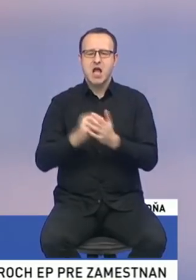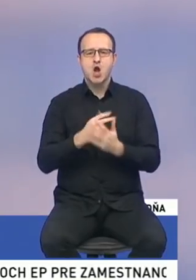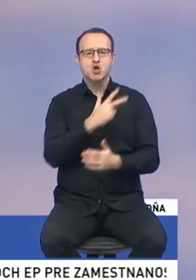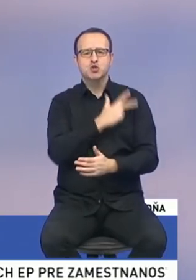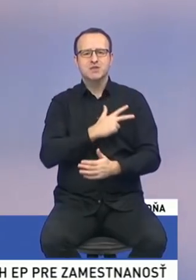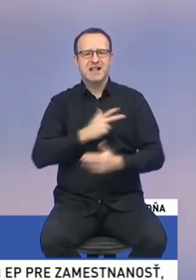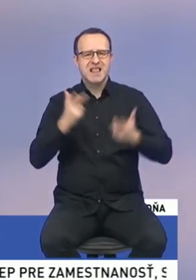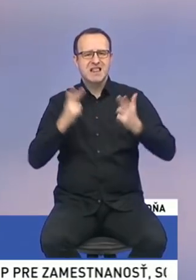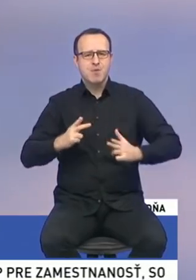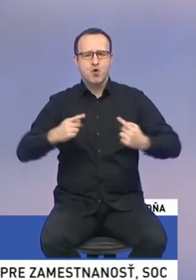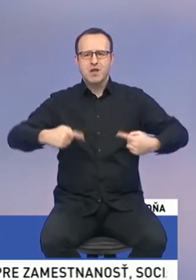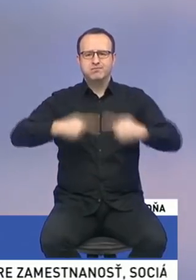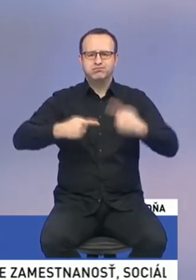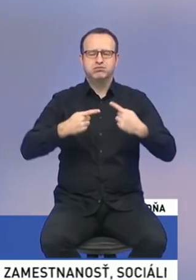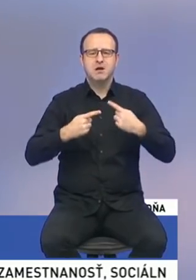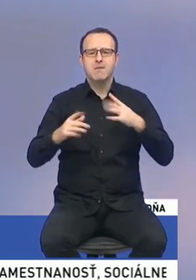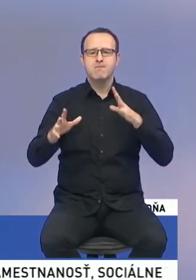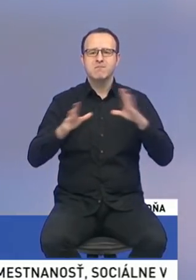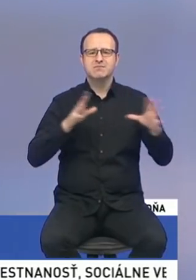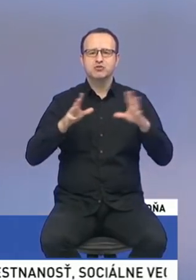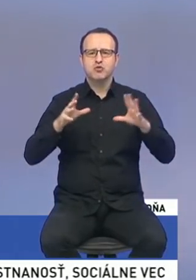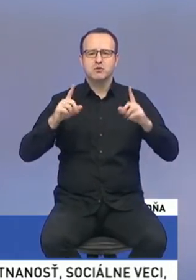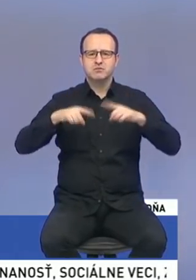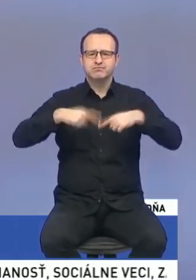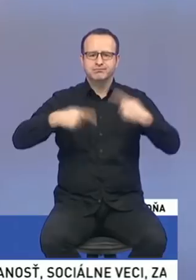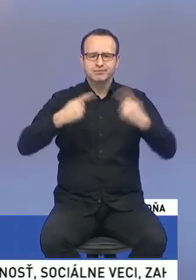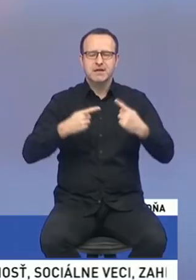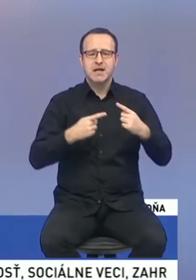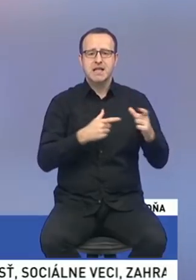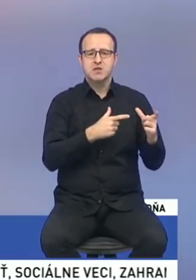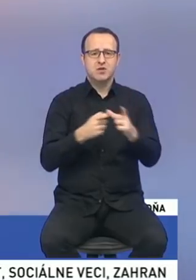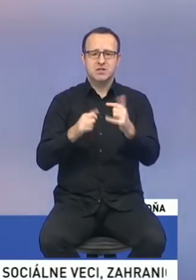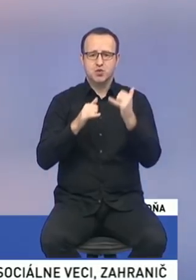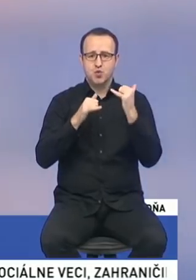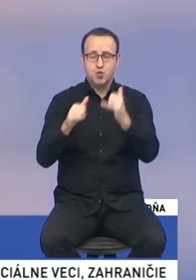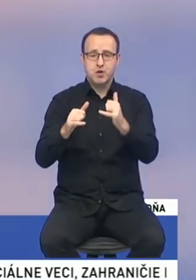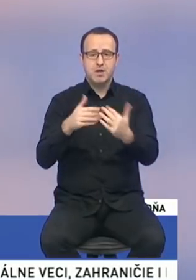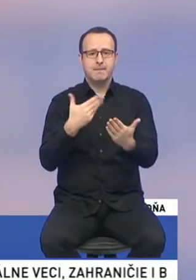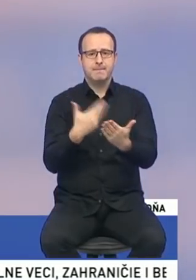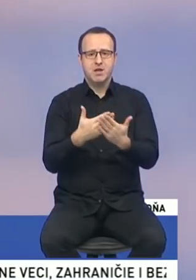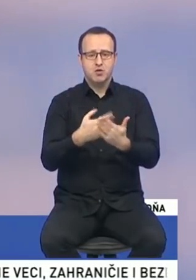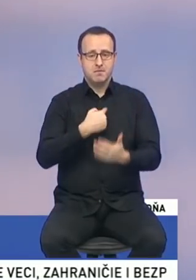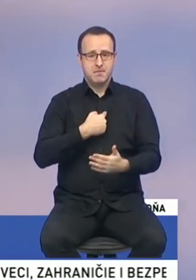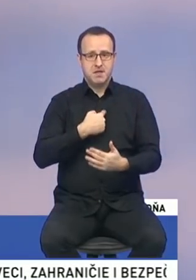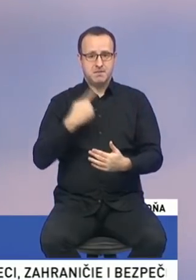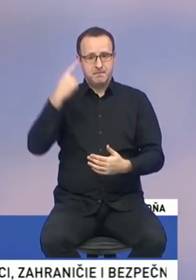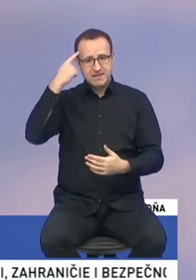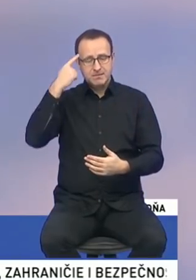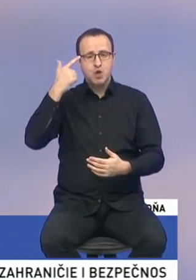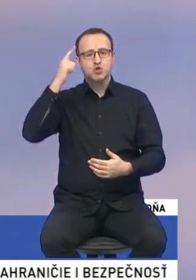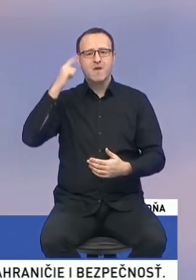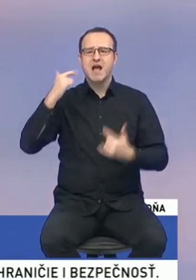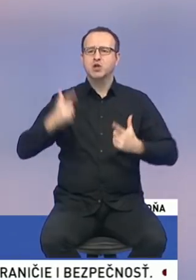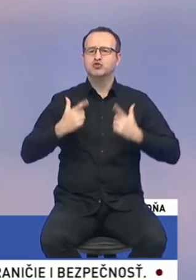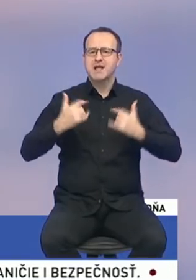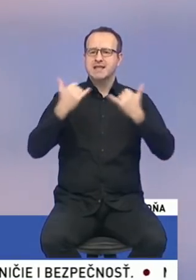nepokojmi, či už nejakými bezpečnostnými incidentmi alebo teroristickými útokmi. A preto si myslíme, že Slováci, ktorí žijú v